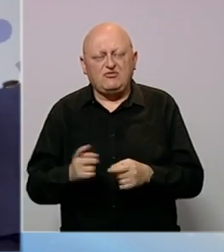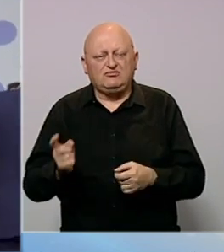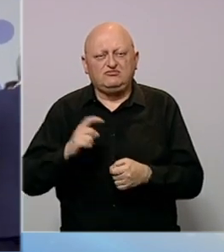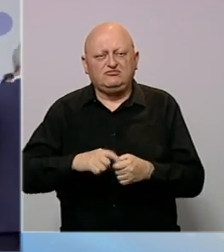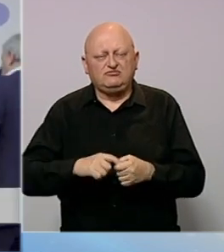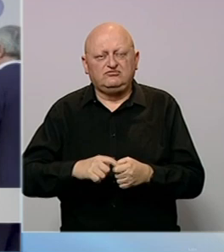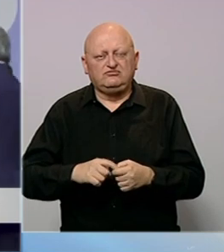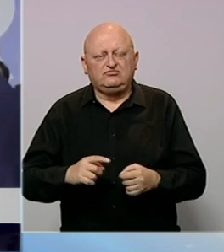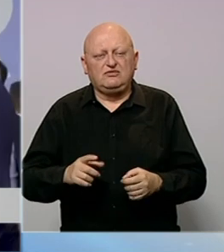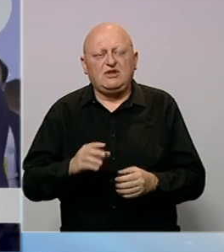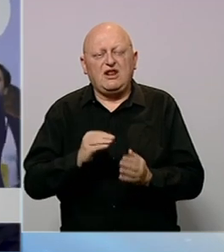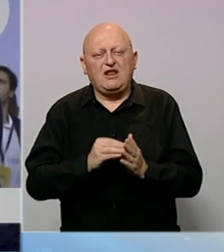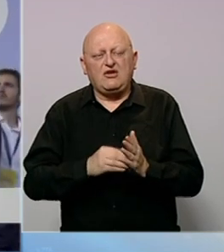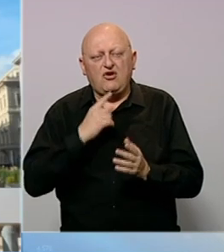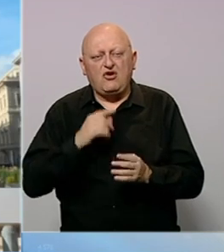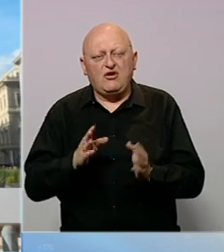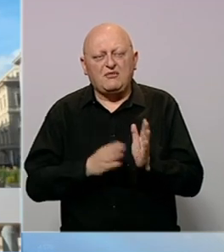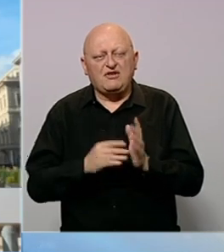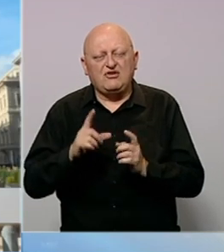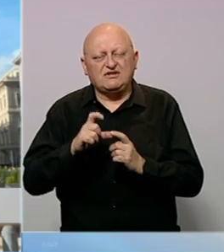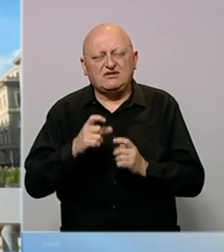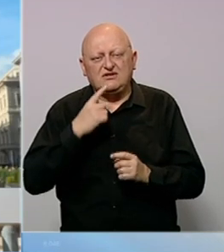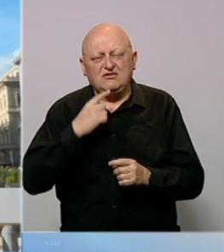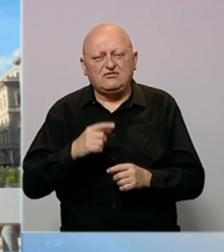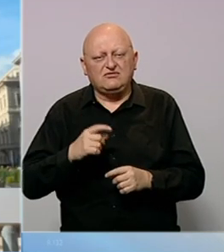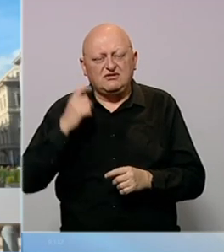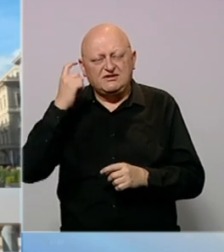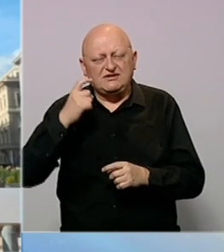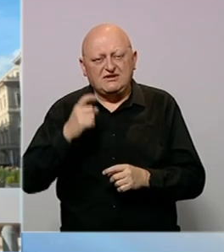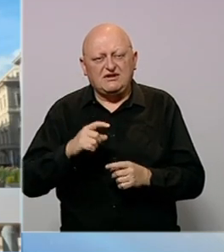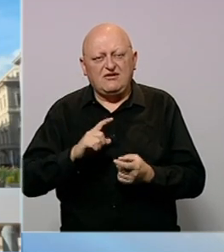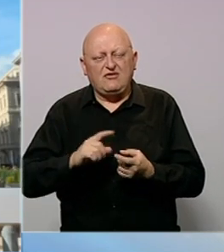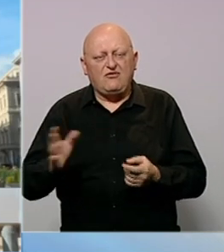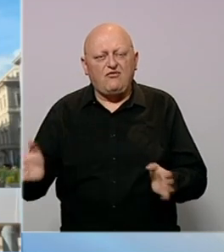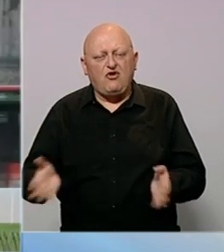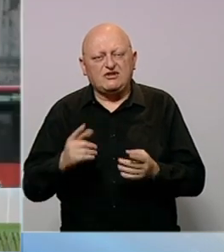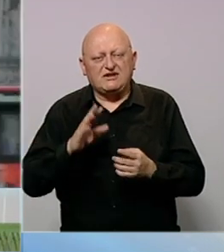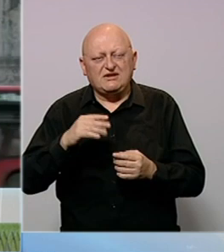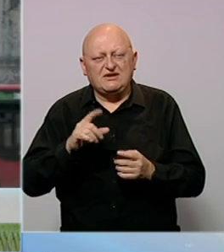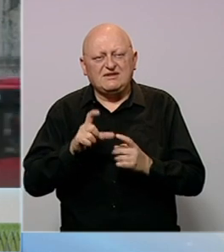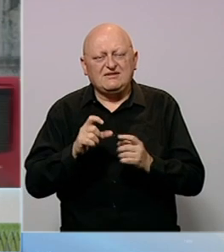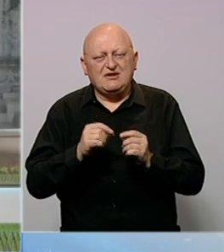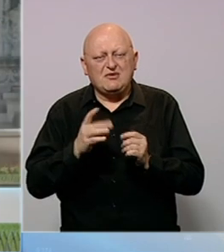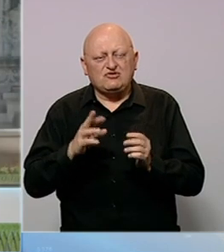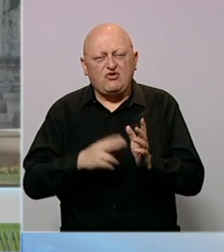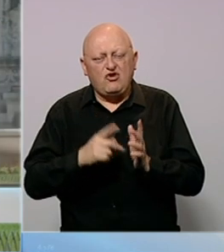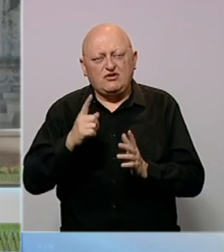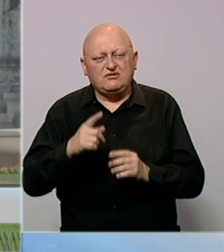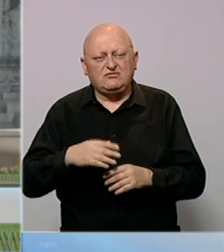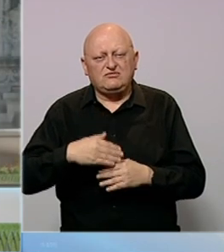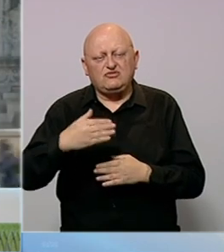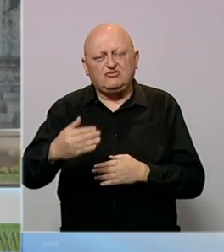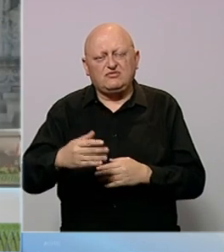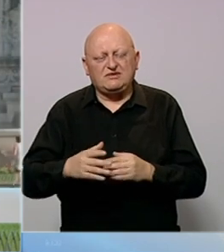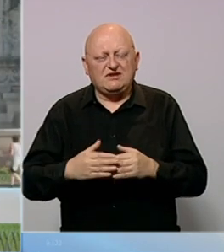populističku ligu koju vodi Matteo Salvini i konzervativnu stranku Forza Italija bivšeg premijera Silvia Berlusconija. Suparnici